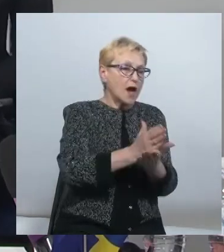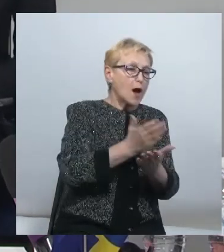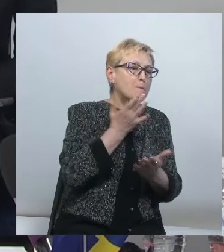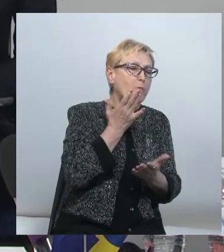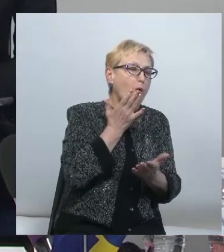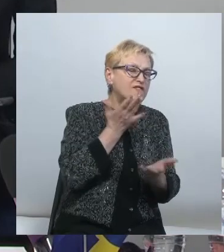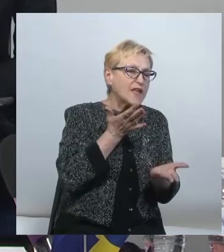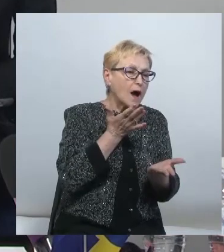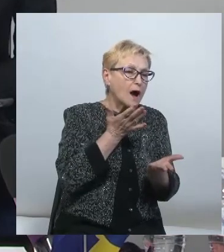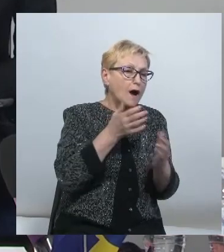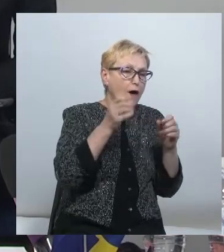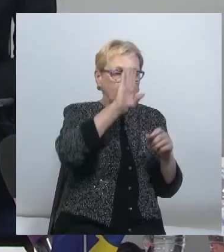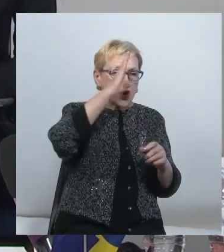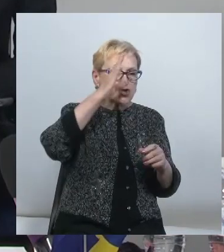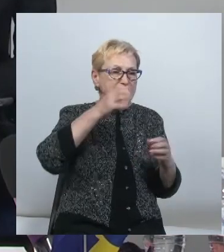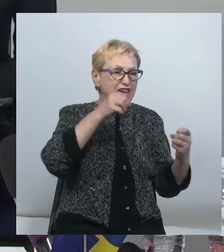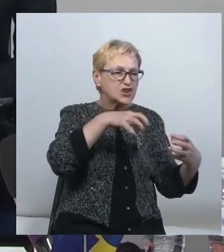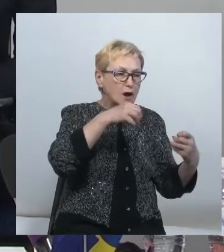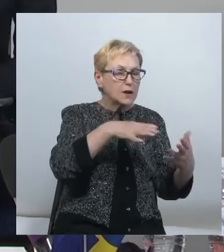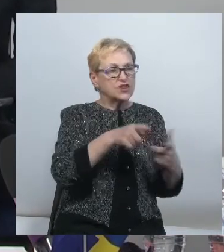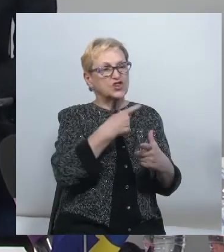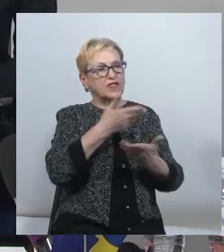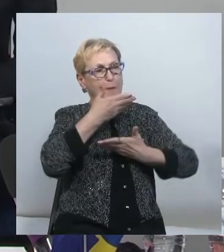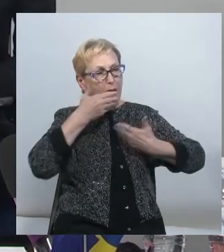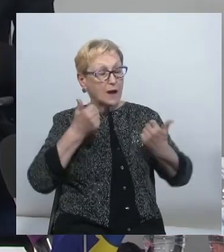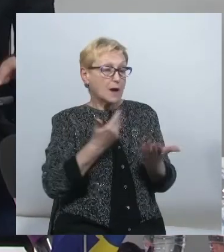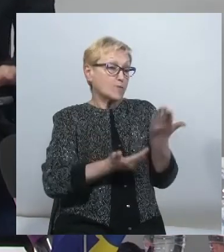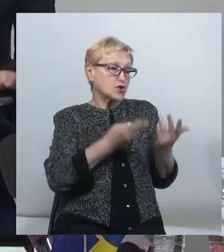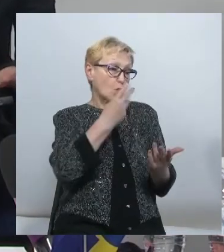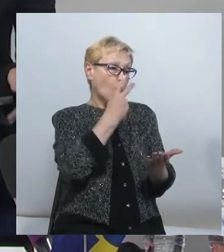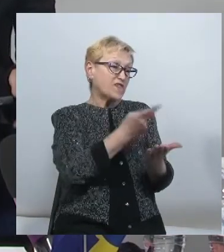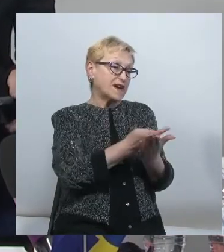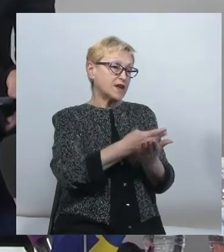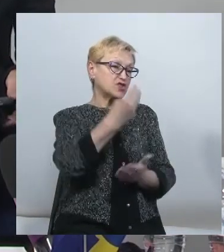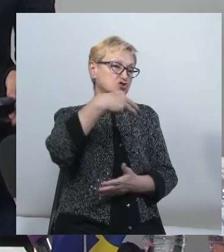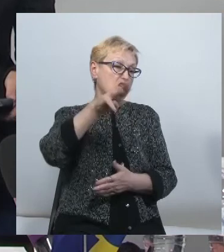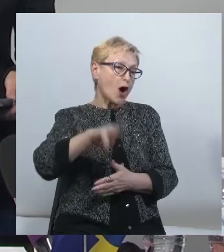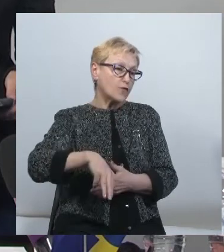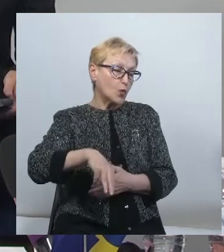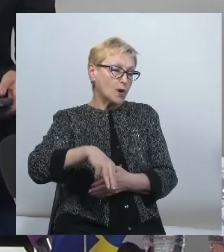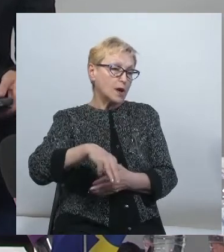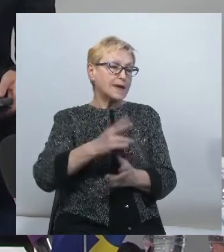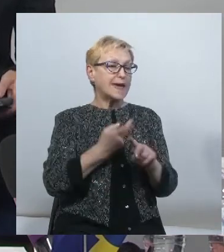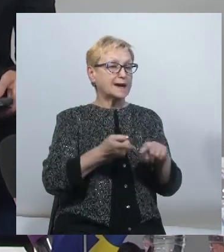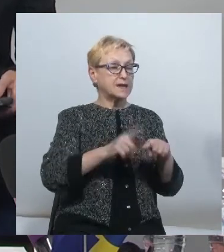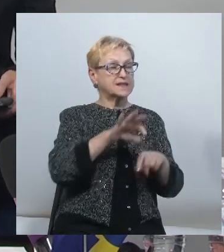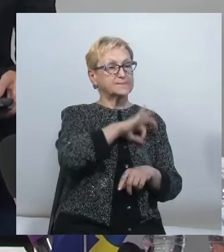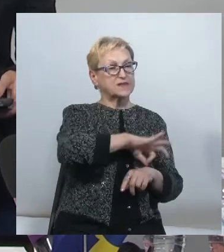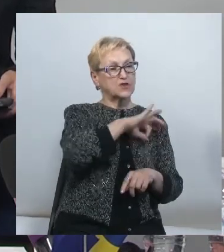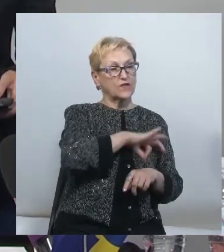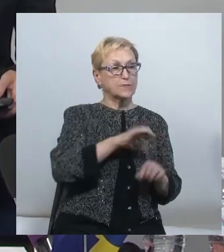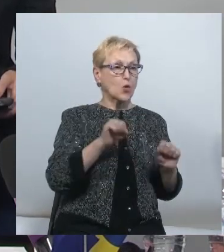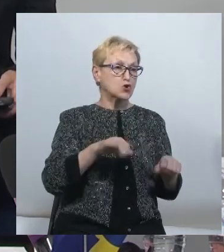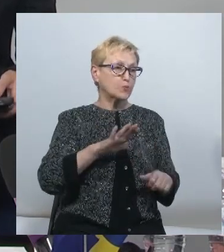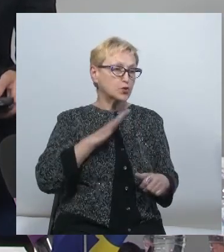Але за мовою ворожнечі передбачено відповідальність у вигляді штрафу, який може бути застосований після відповідної